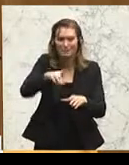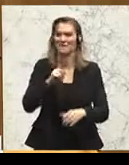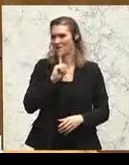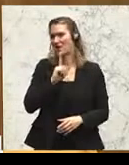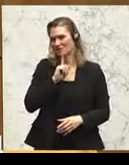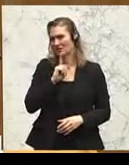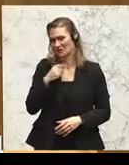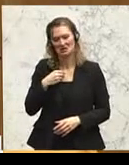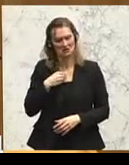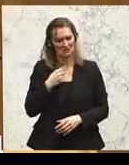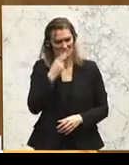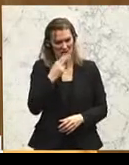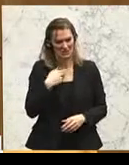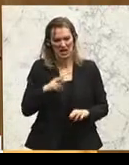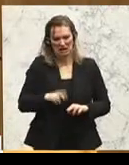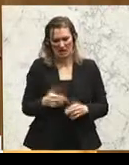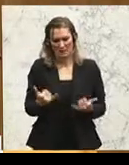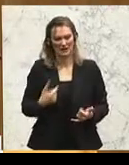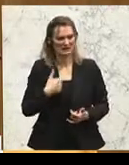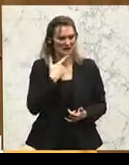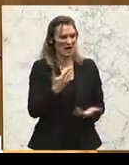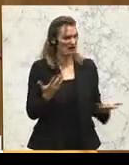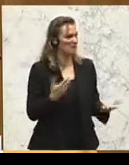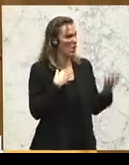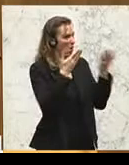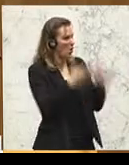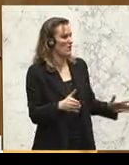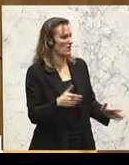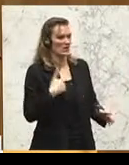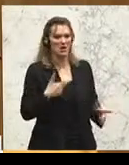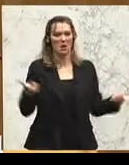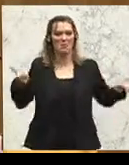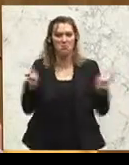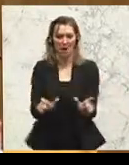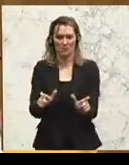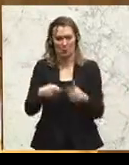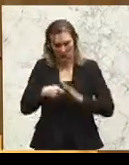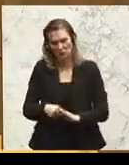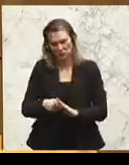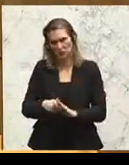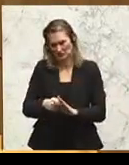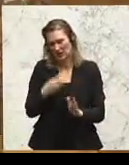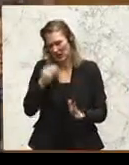Und ich bin knapp davor, sage Ihnen ganz offen, einen Boykott zu unterstützen. Dankeschön.